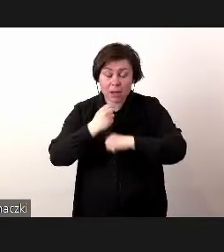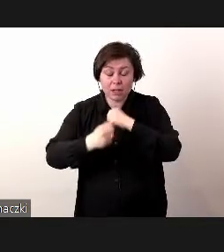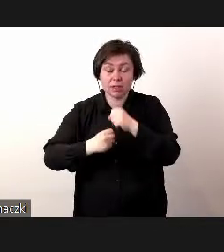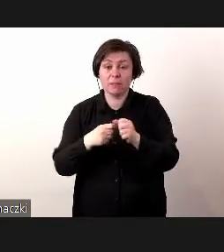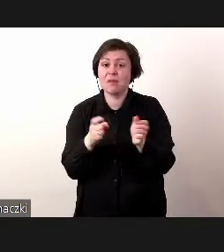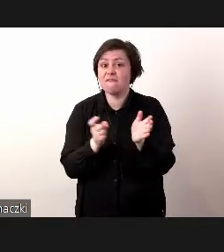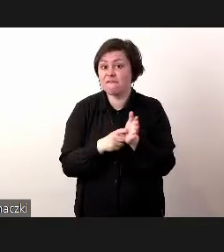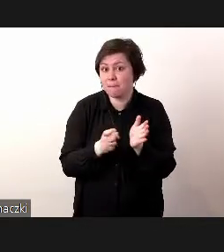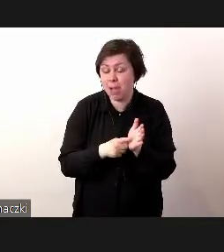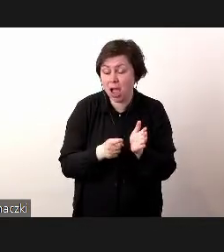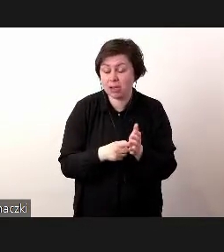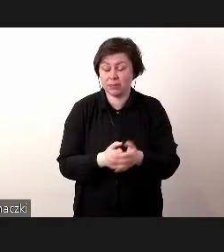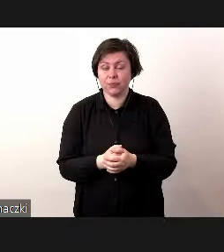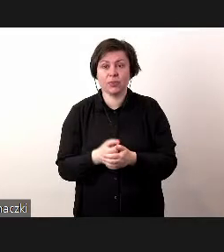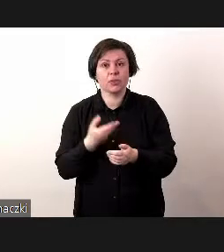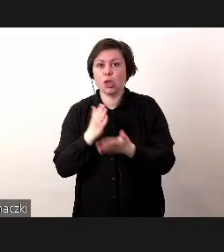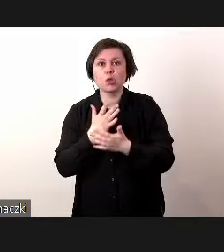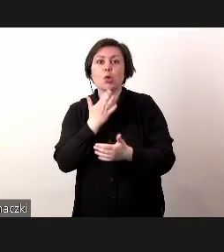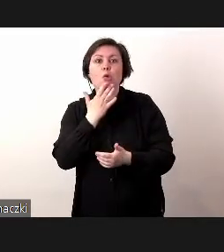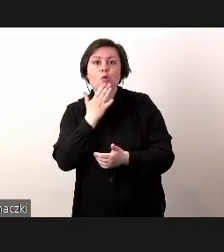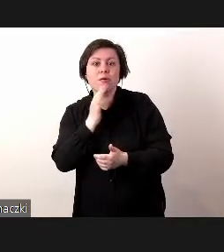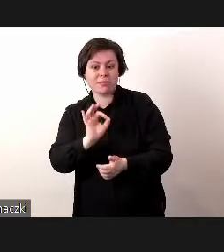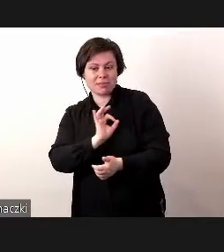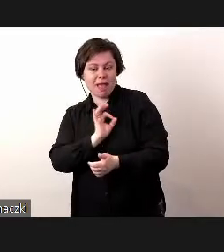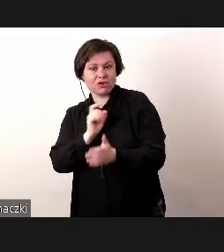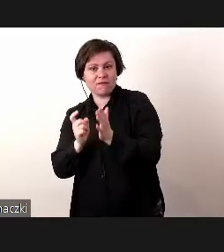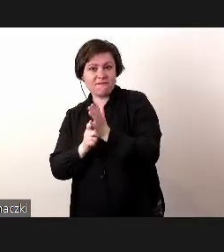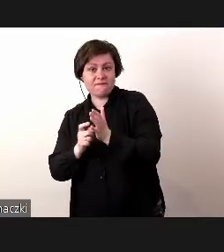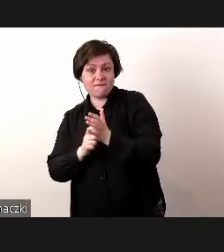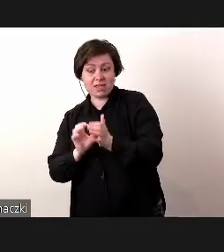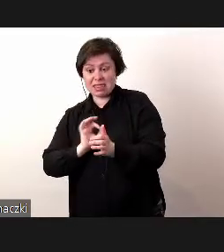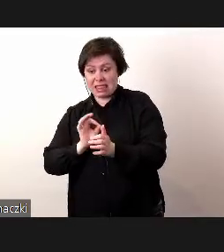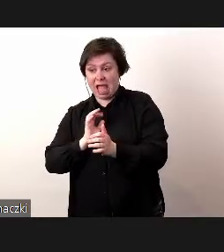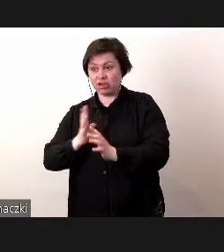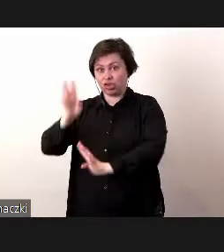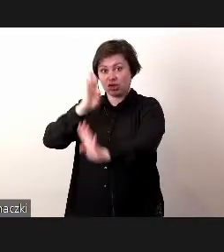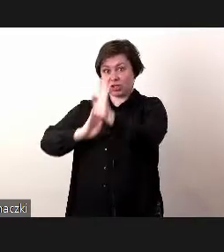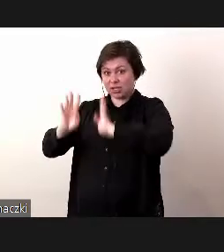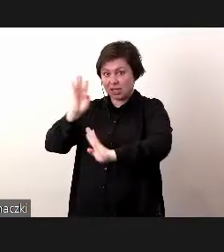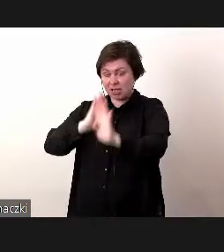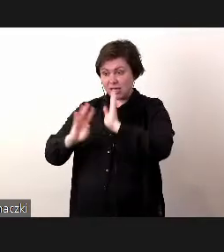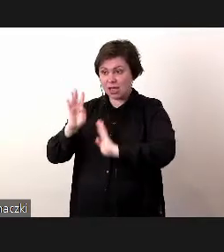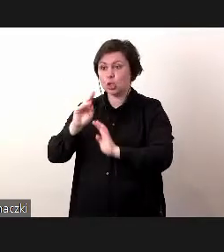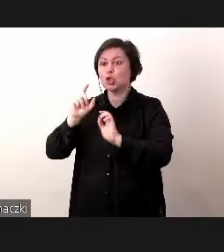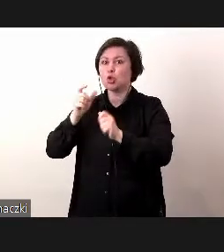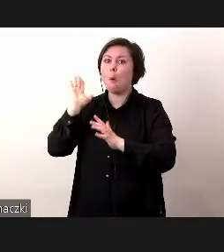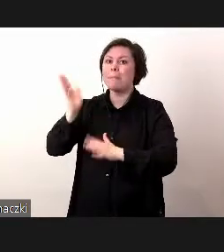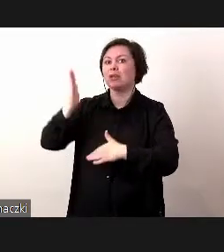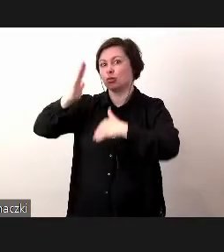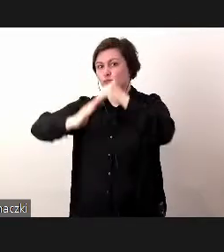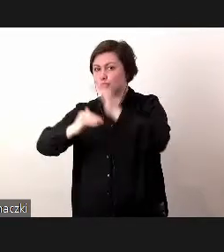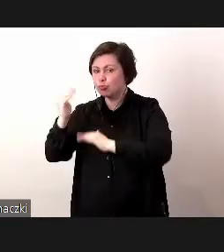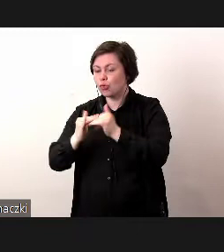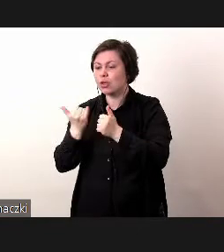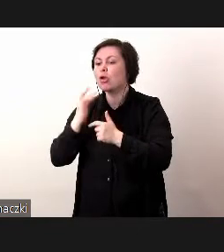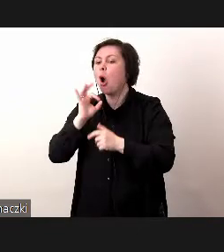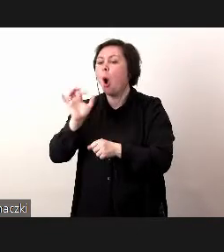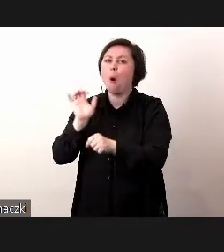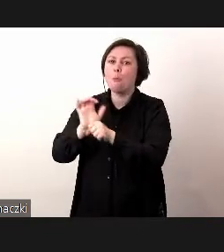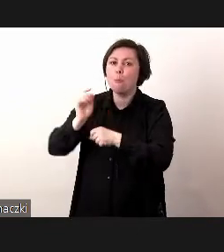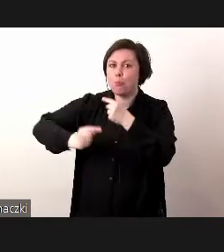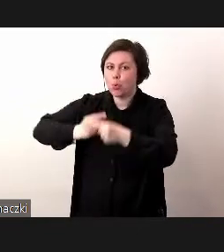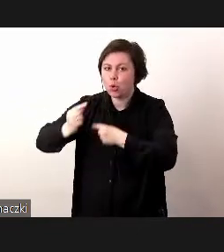wymaganiami, to nie tylko mówimy o naszych wymaganiach, czy naszego klienta, co do tego, co będzie zbudowane, jeśli chodzi o produkt,